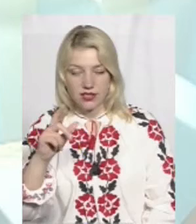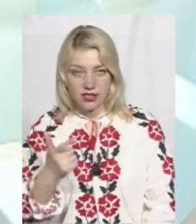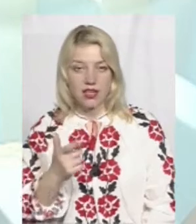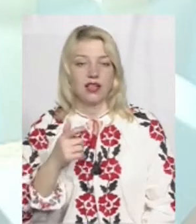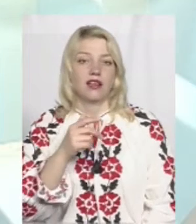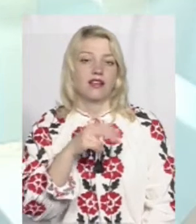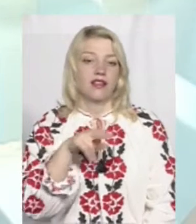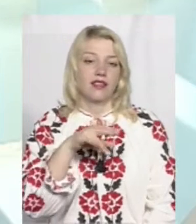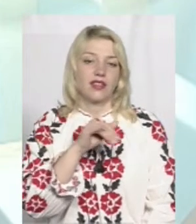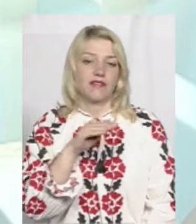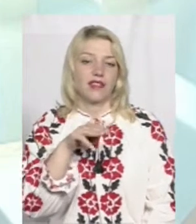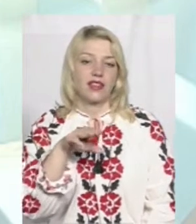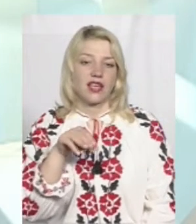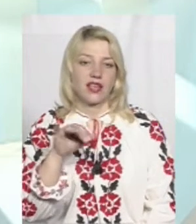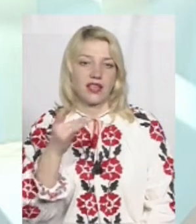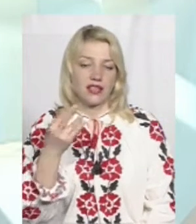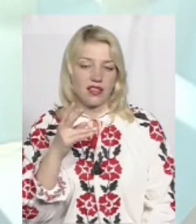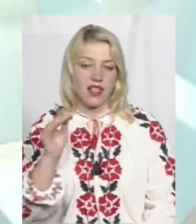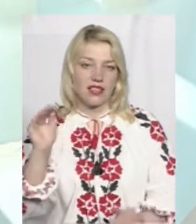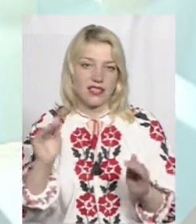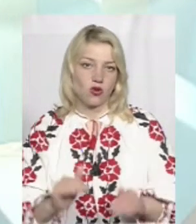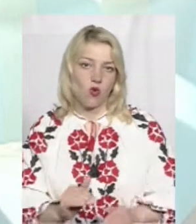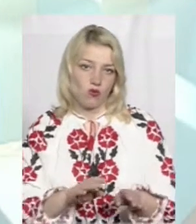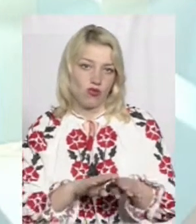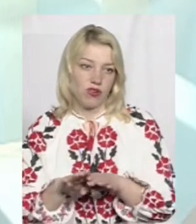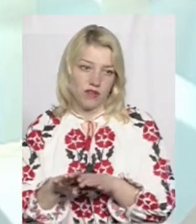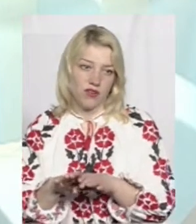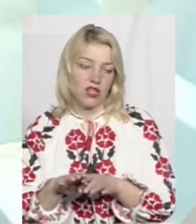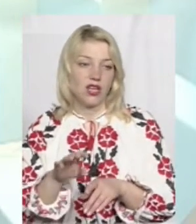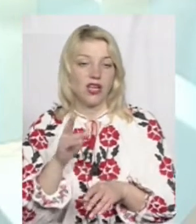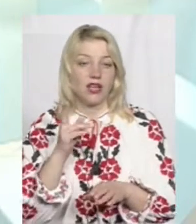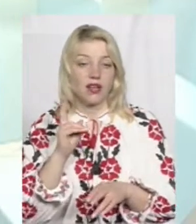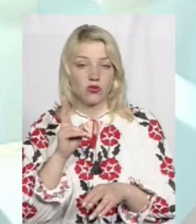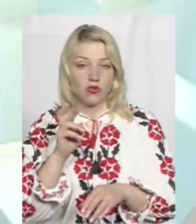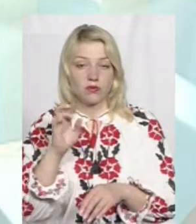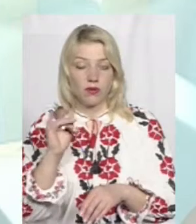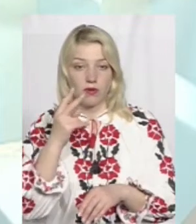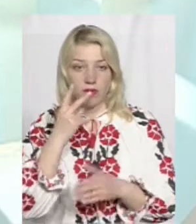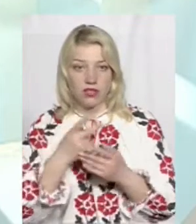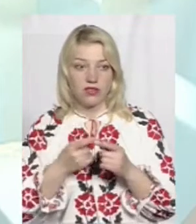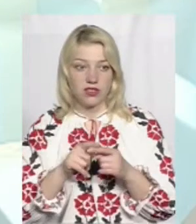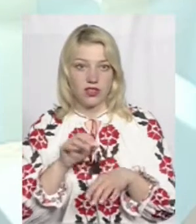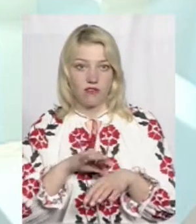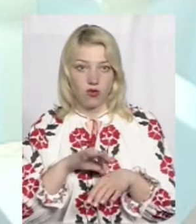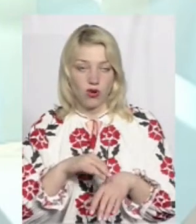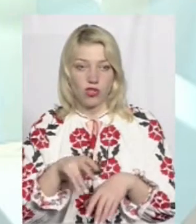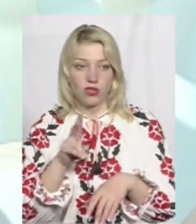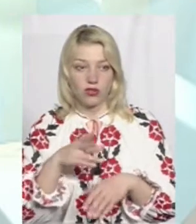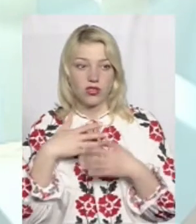дуже на такому низькому рівні. І ще раз кажу, якби хтось побачив цих хворих, які